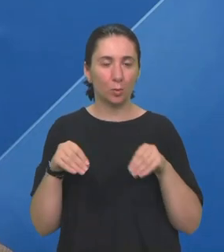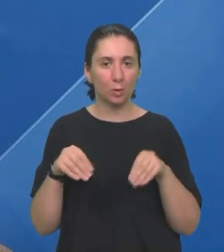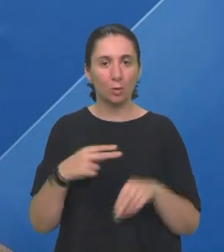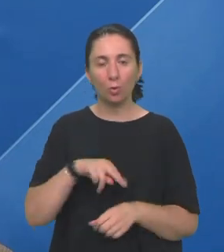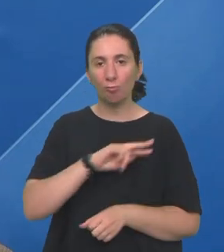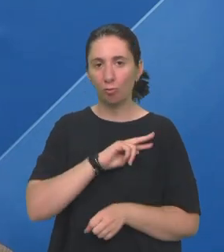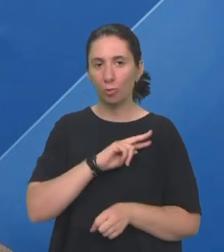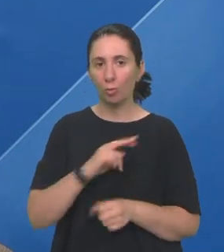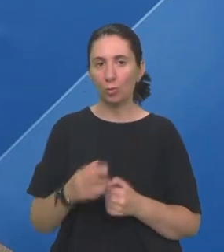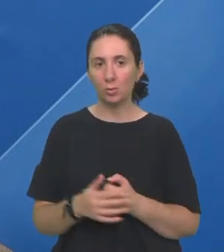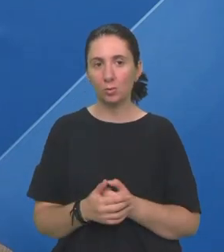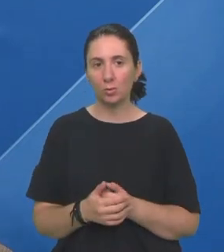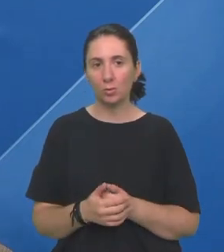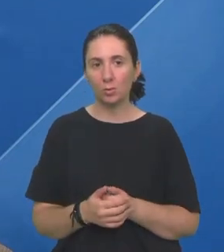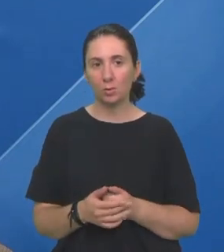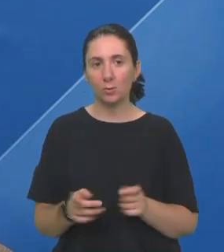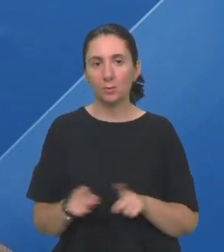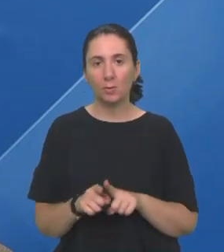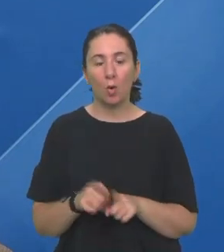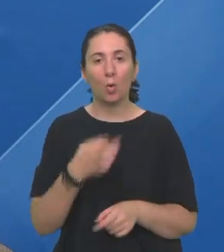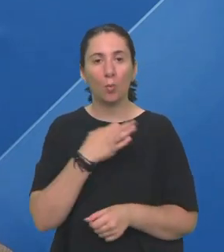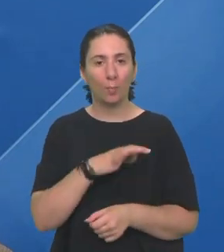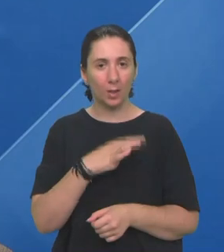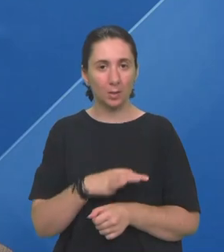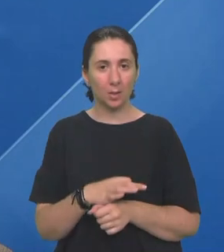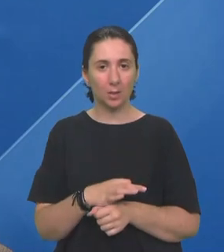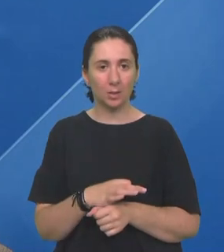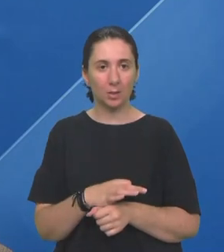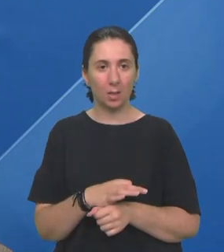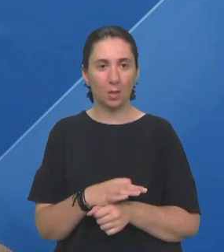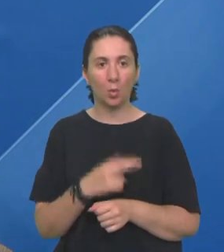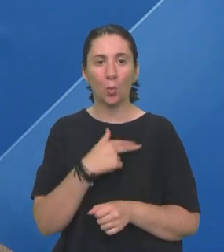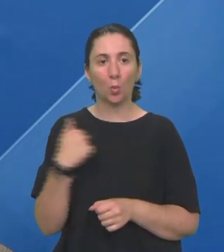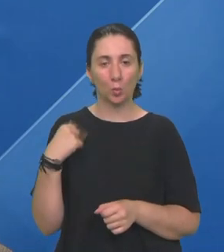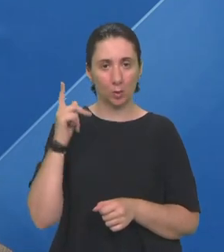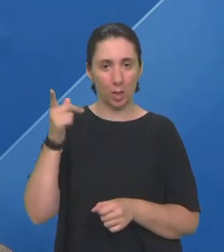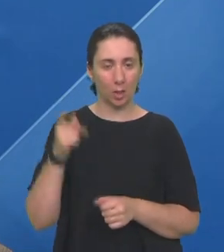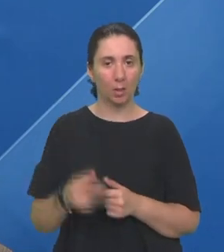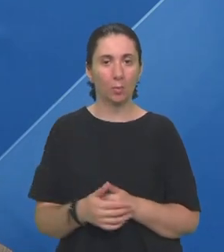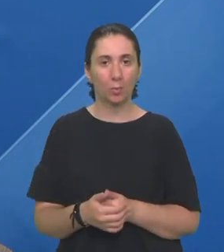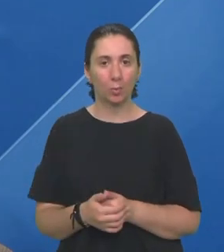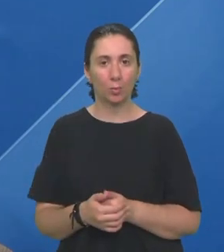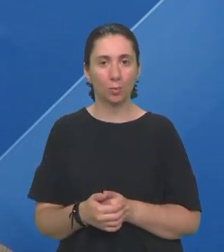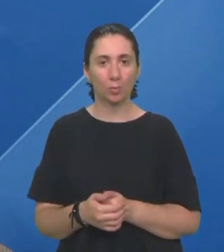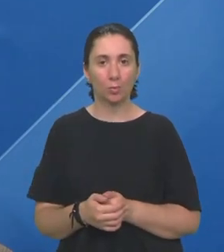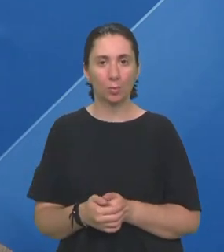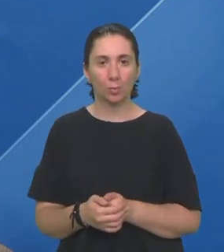Preuzeti odgovornost Kao predsjednica U Zagrebu